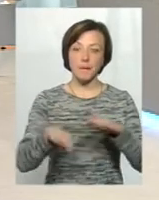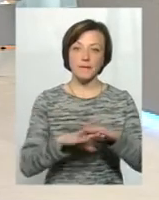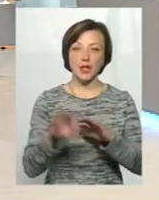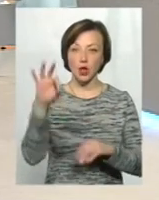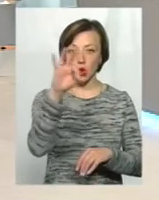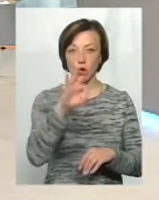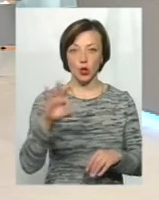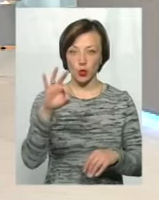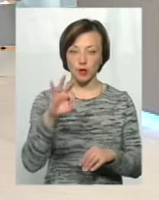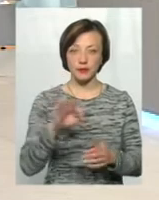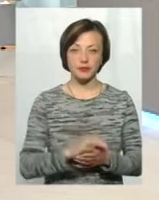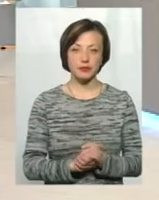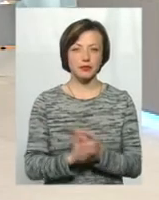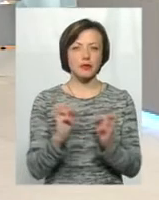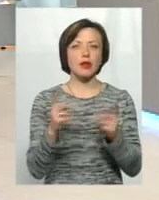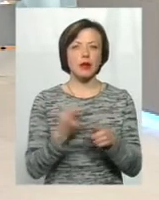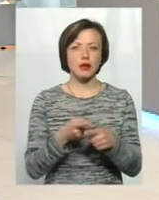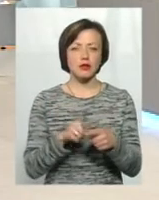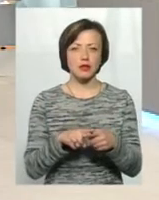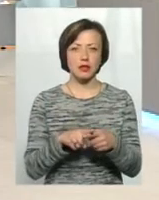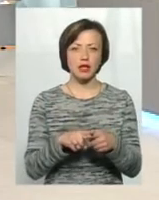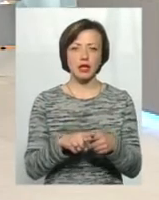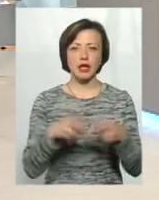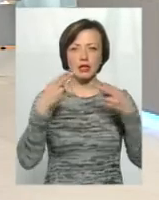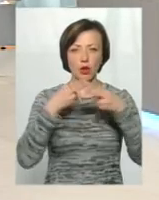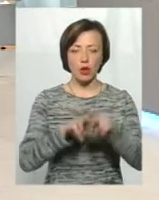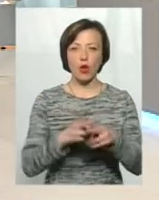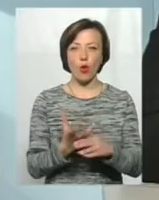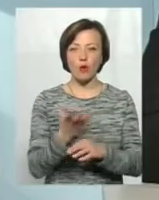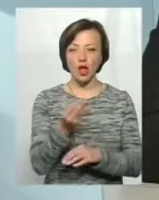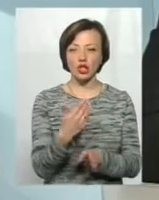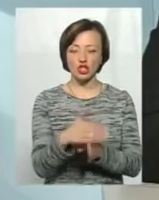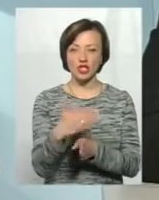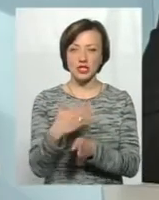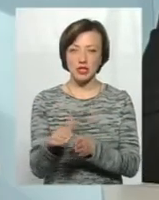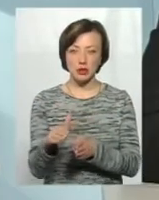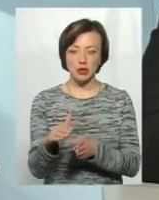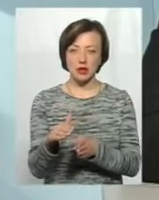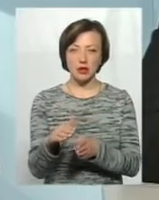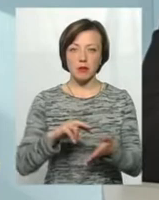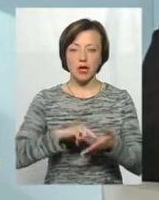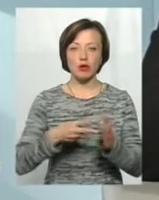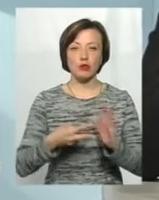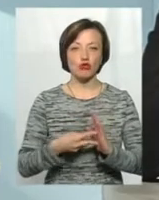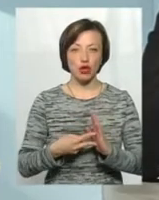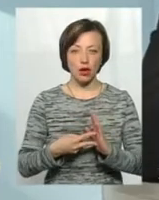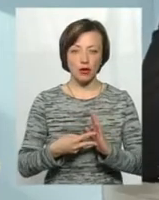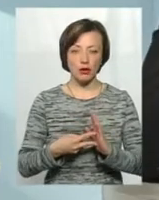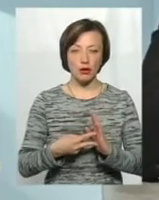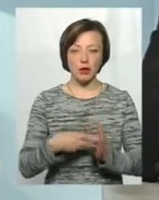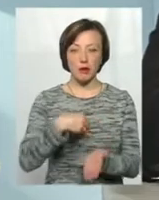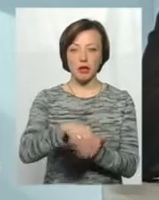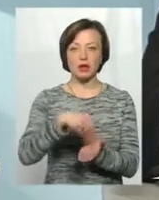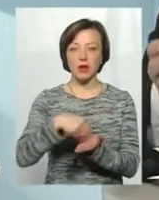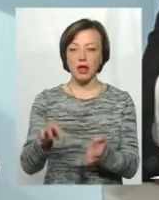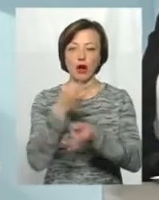скористається саме технологією оплата частинами, сама ця технологія оплата частинами передбачає придбання